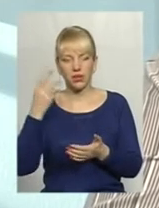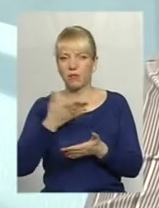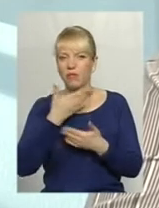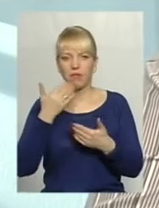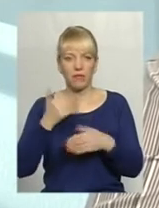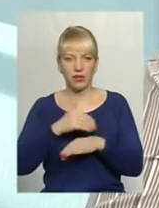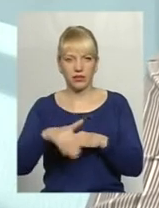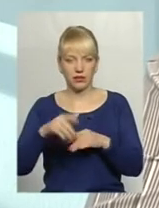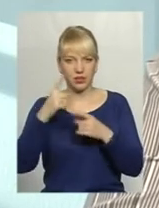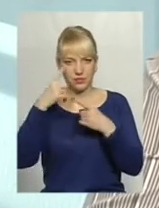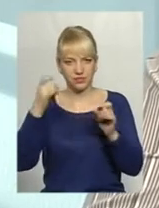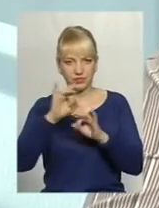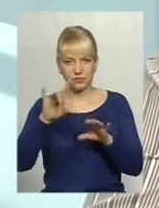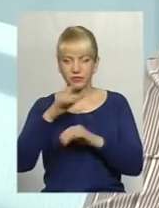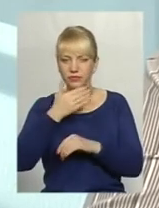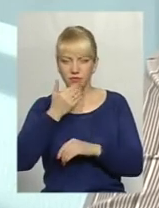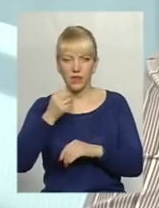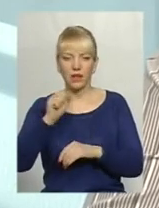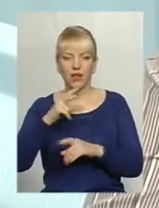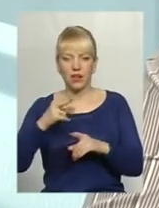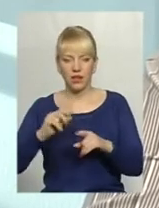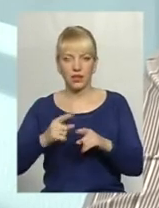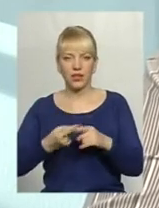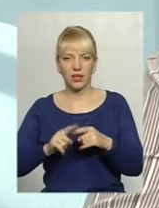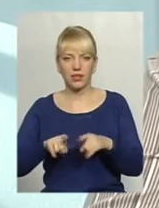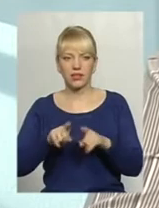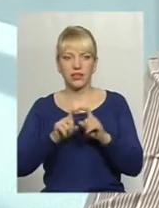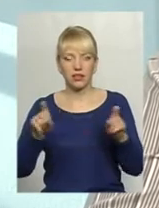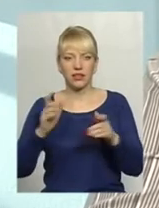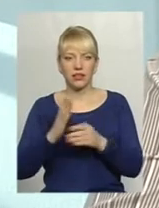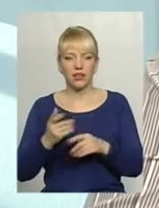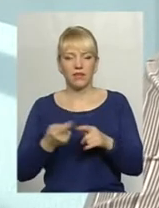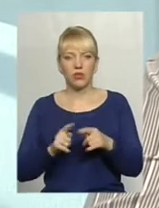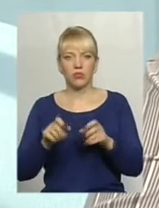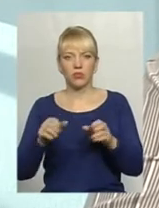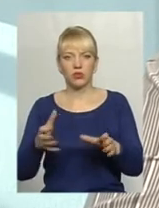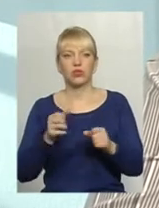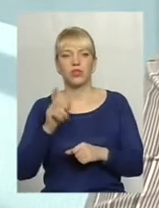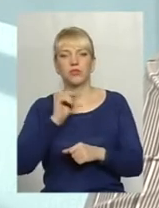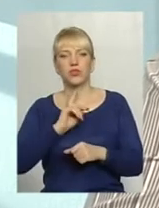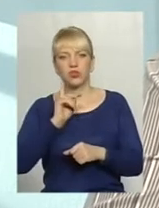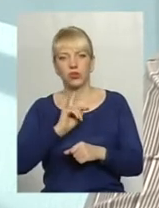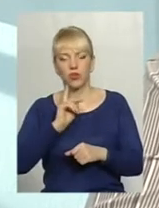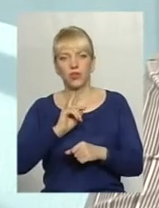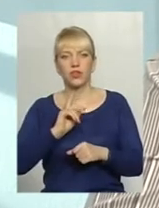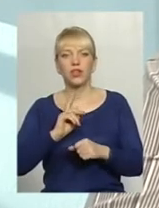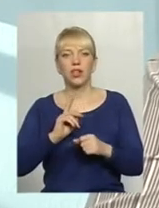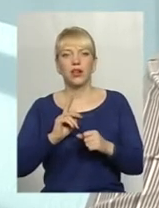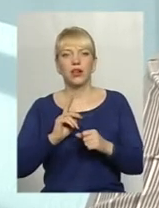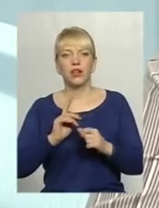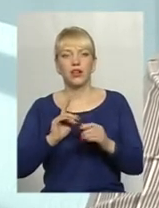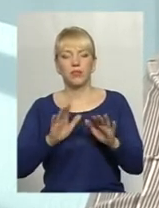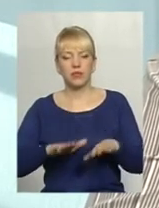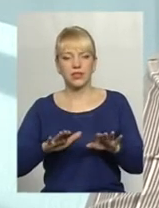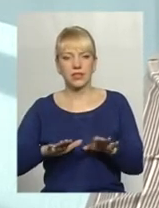афішуємо його адресу, але такий заклад є. У ньому можна отримати тимчасовий притулок, тимчасове